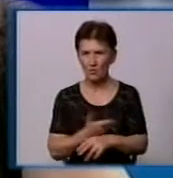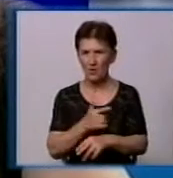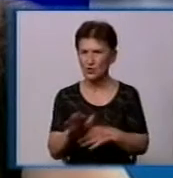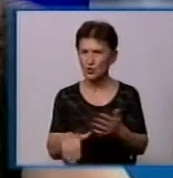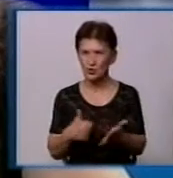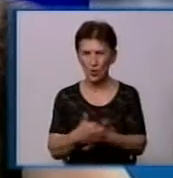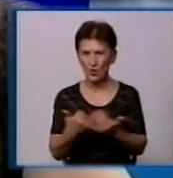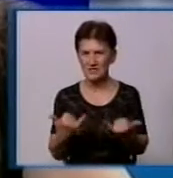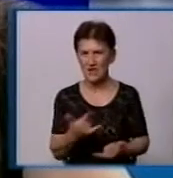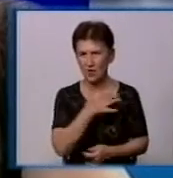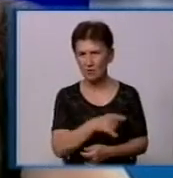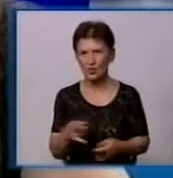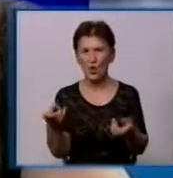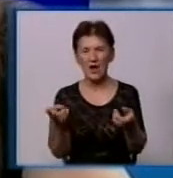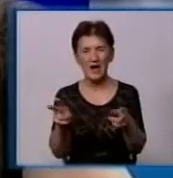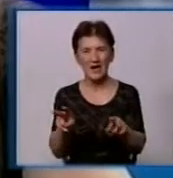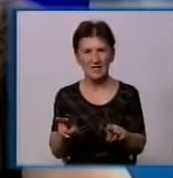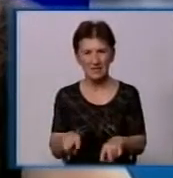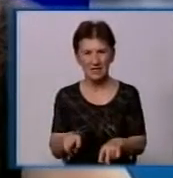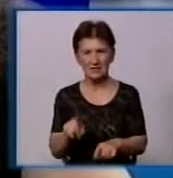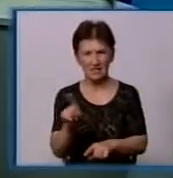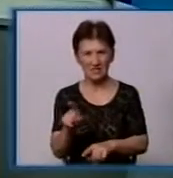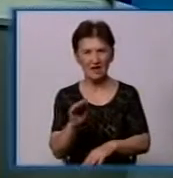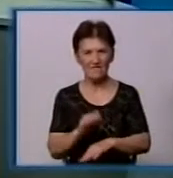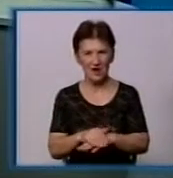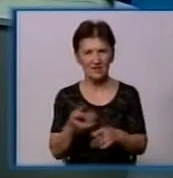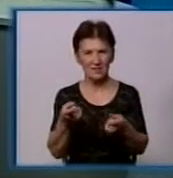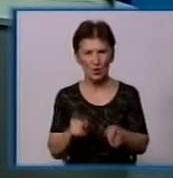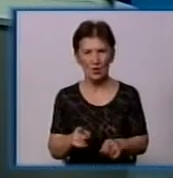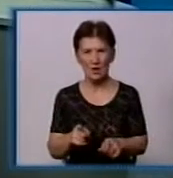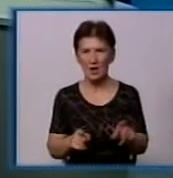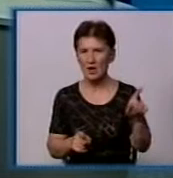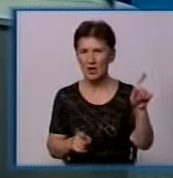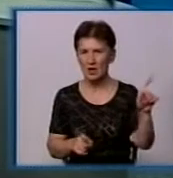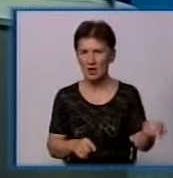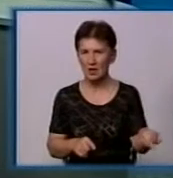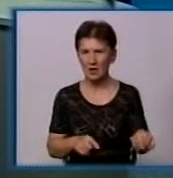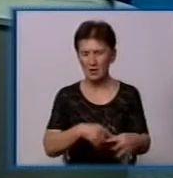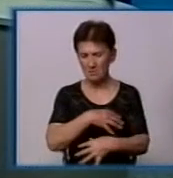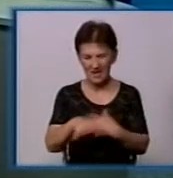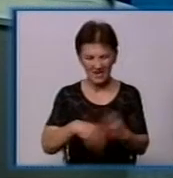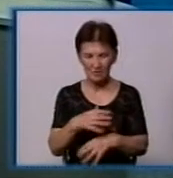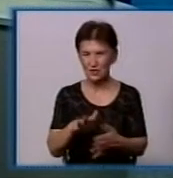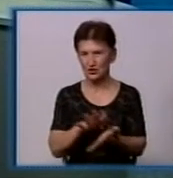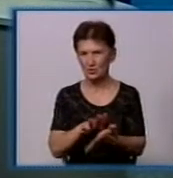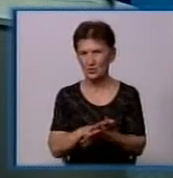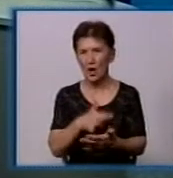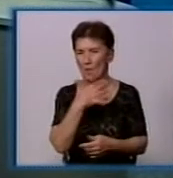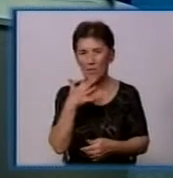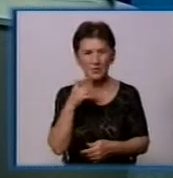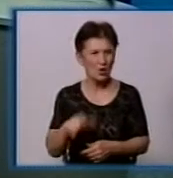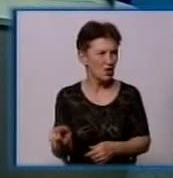остається все, це факт, це реальність, остається перемішаний мусор, то есть многие не сортирують.